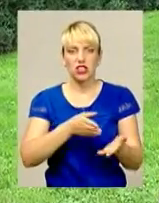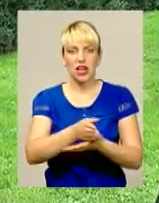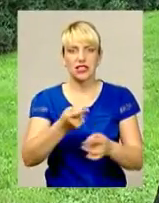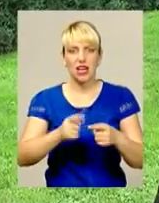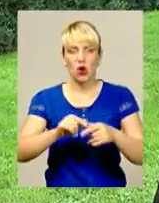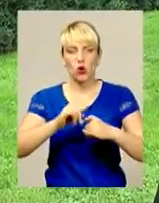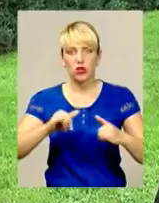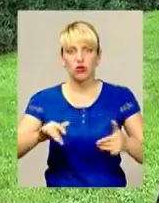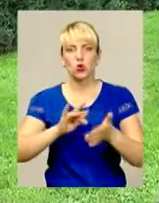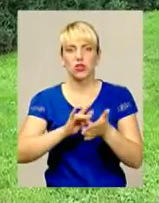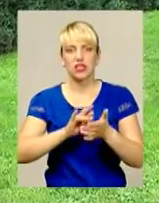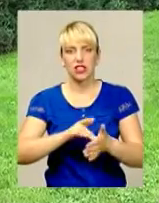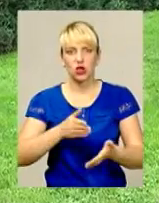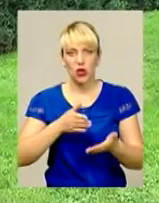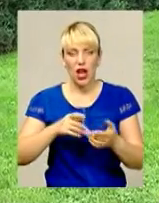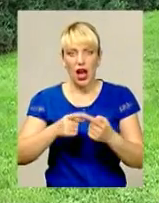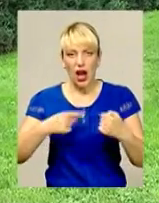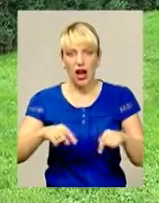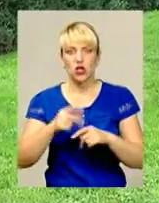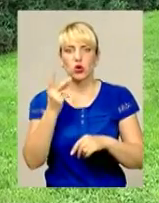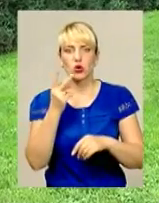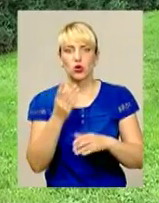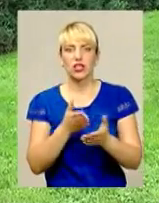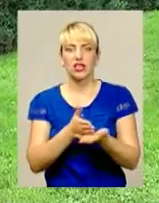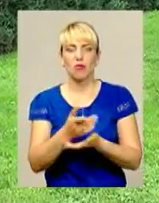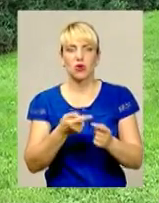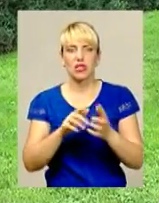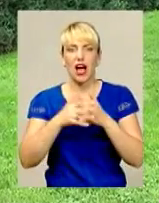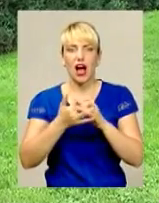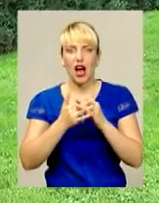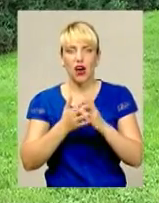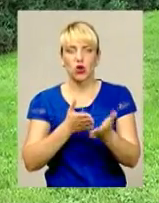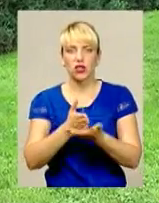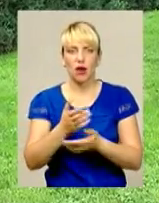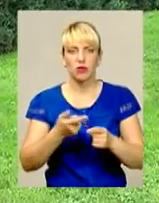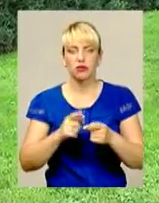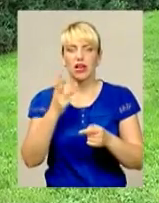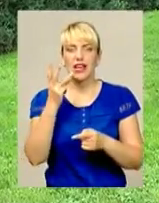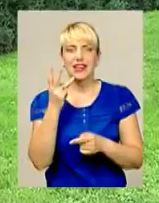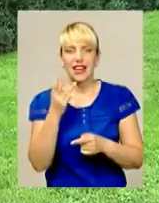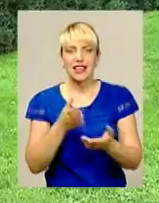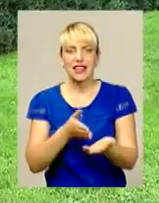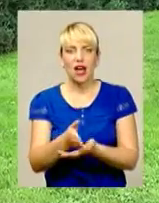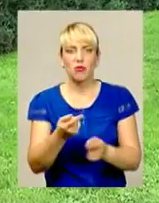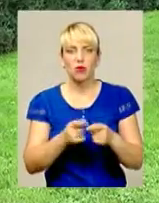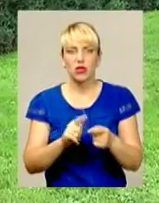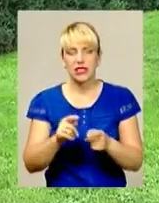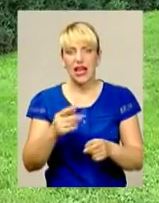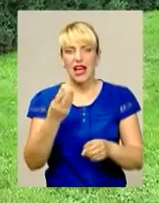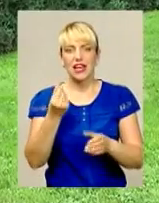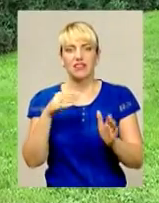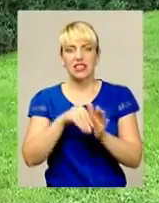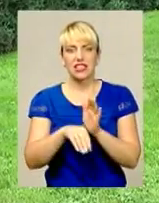туристичної галузі, другий напрямок – це агронапрямок, так як ми його назвали агроофіс, третій напрямок – інвестиційний